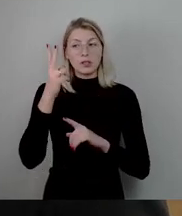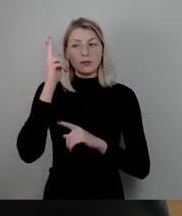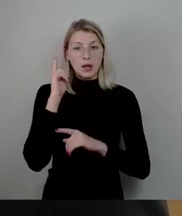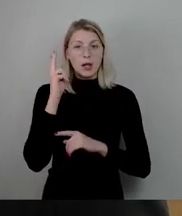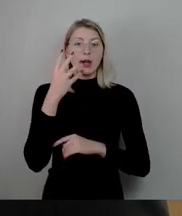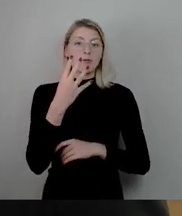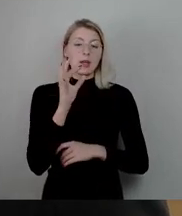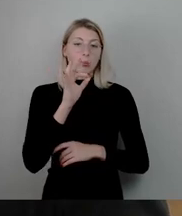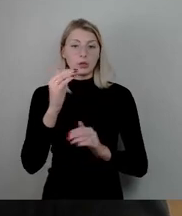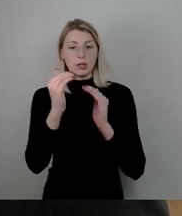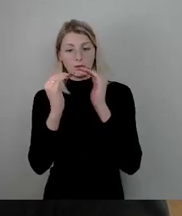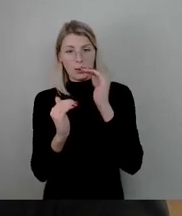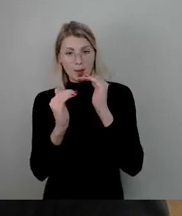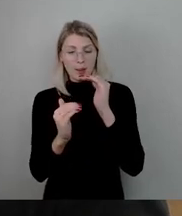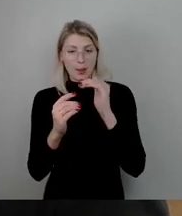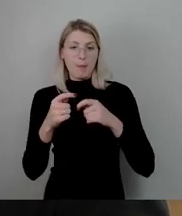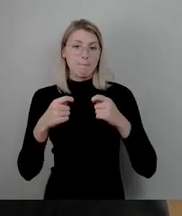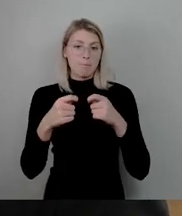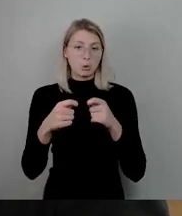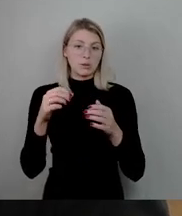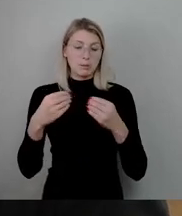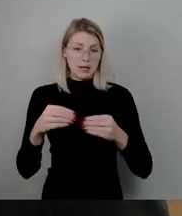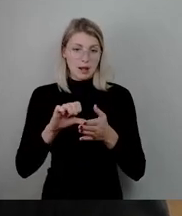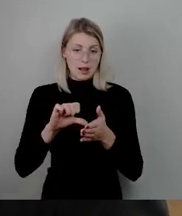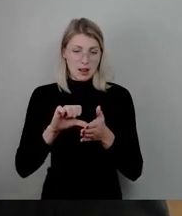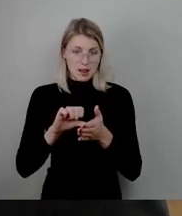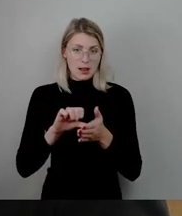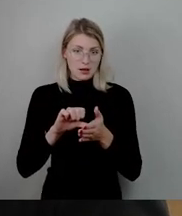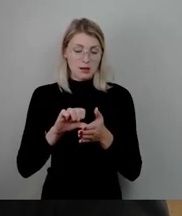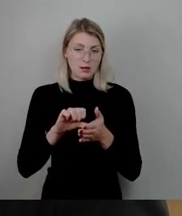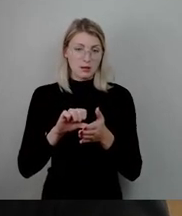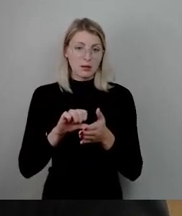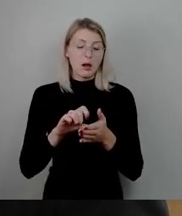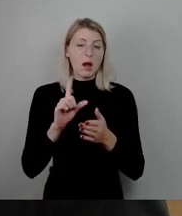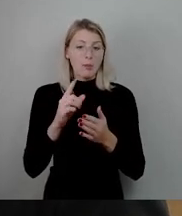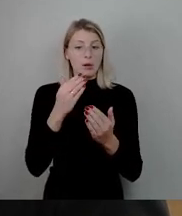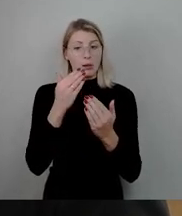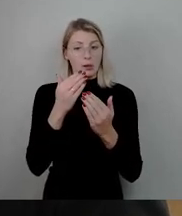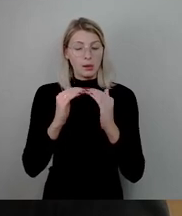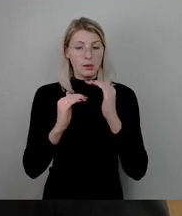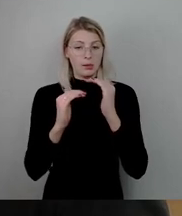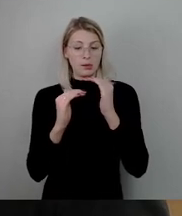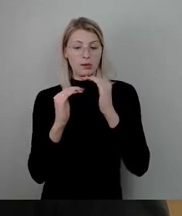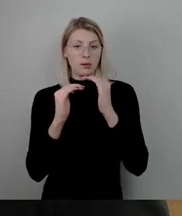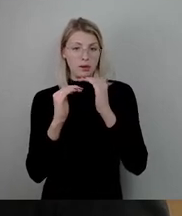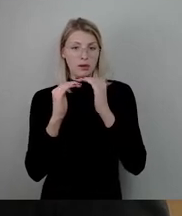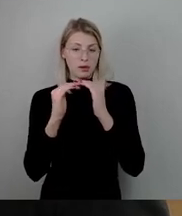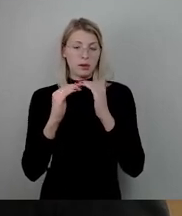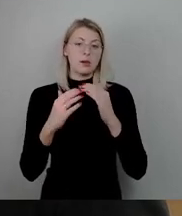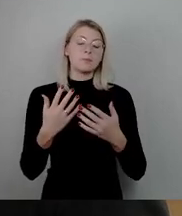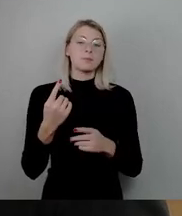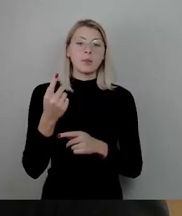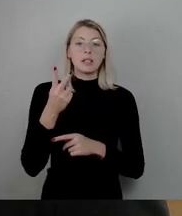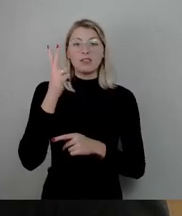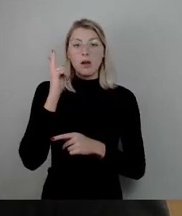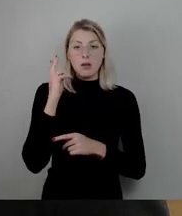unter dem Bundesmittel, nähert sich diesem aber immer weiter an. Seit zwei Jahren gilt in Dresden